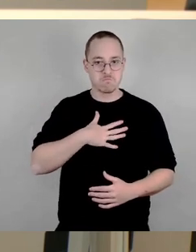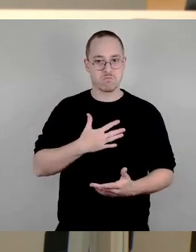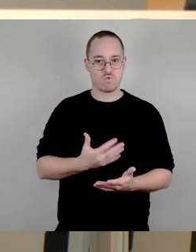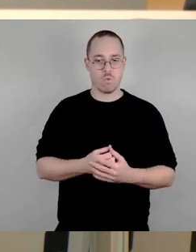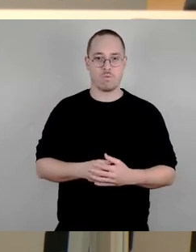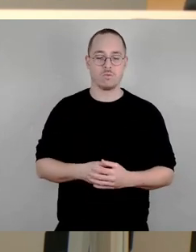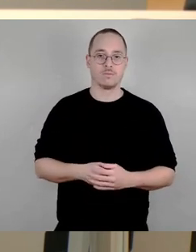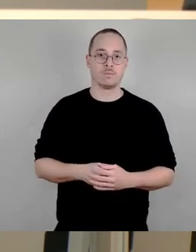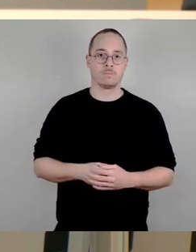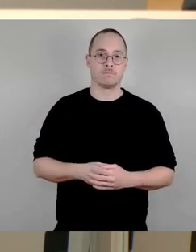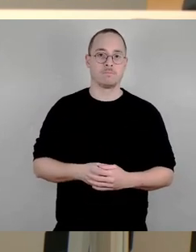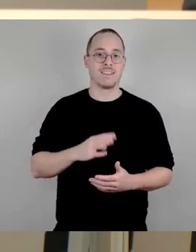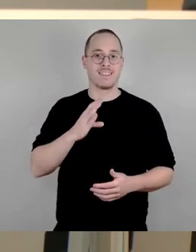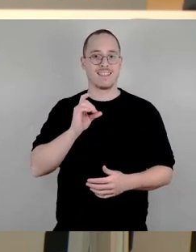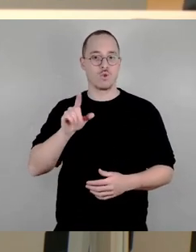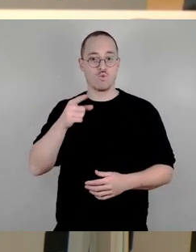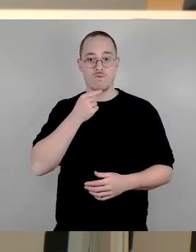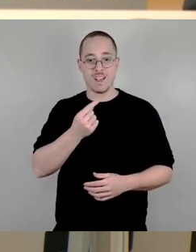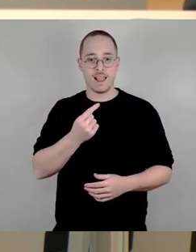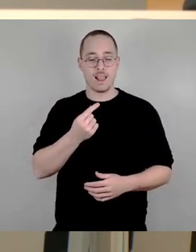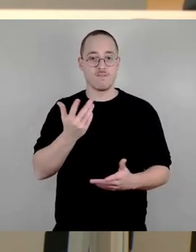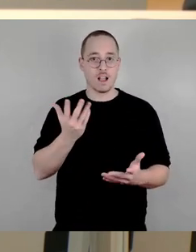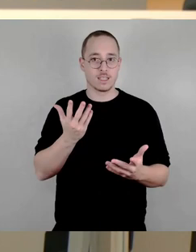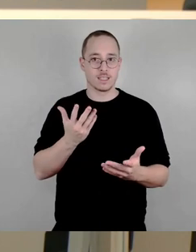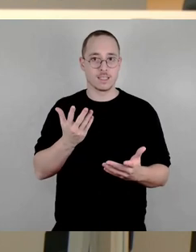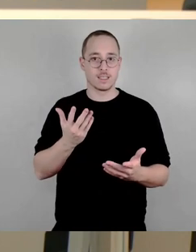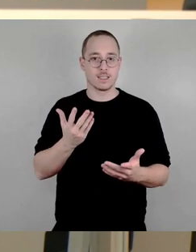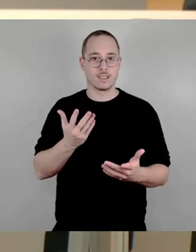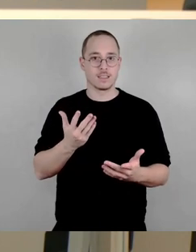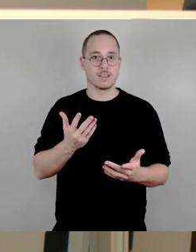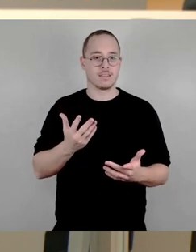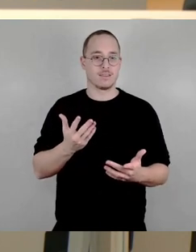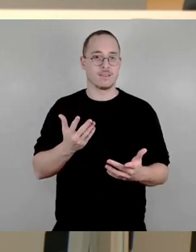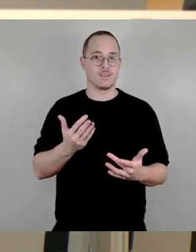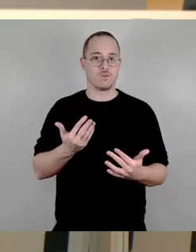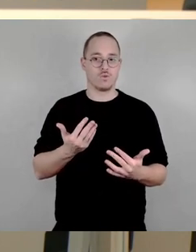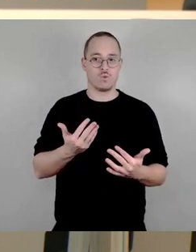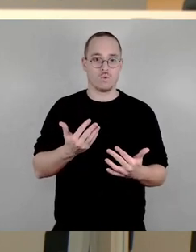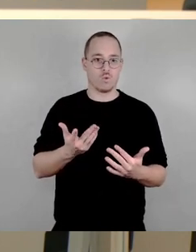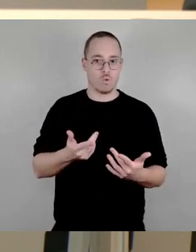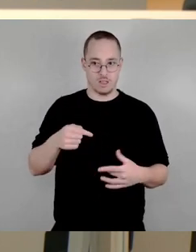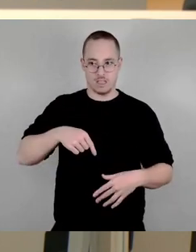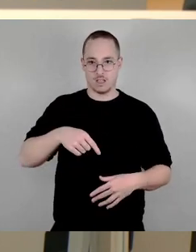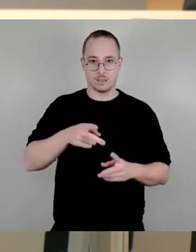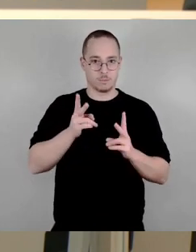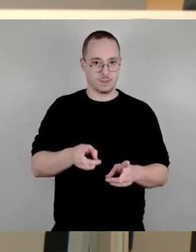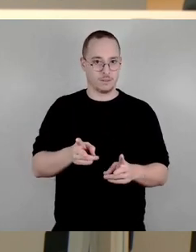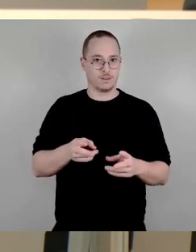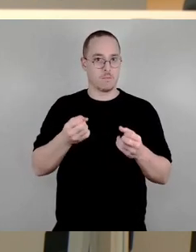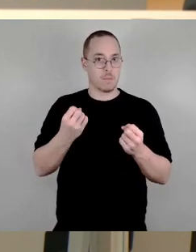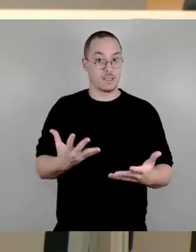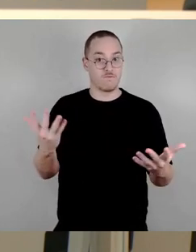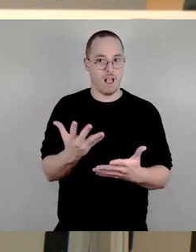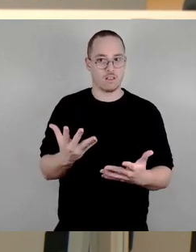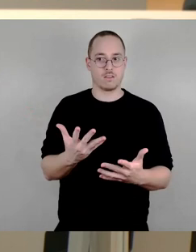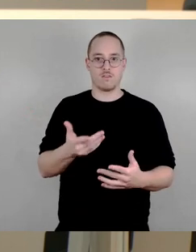CDU will ihre Inhumanität und die Barbarei in dieser Stadt amtlich machen. Wer wäre ich, dem zu widersprechen?